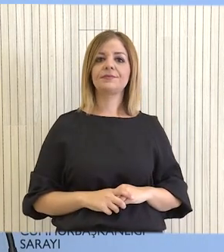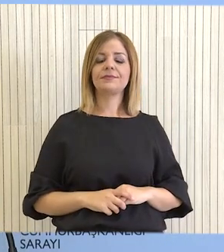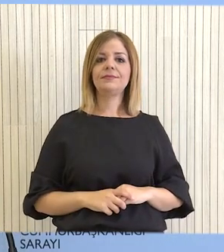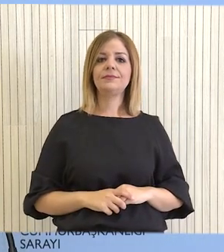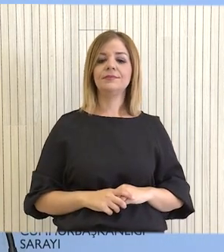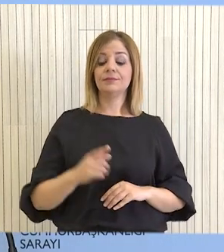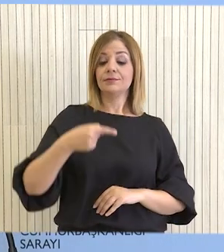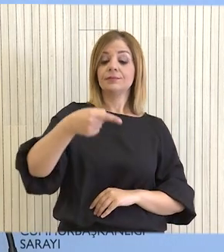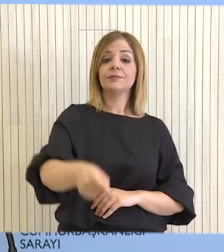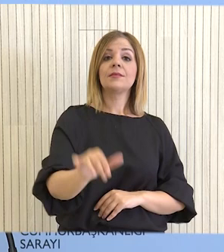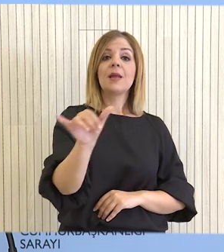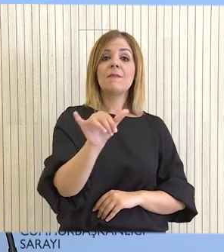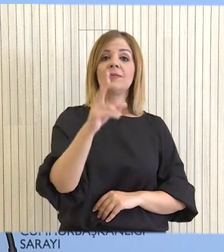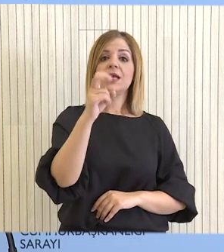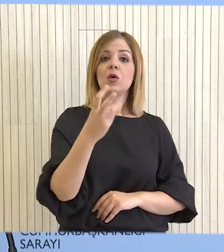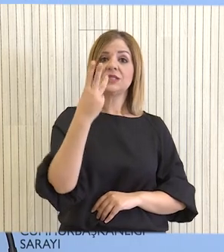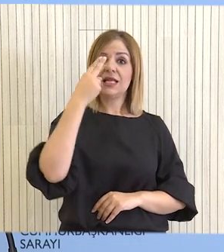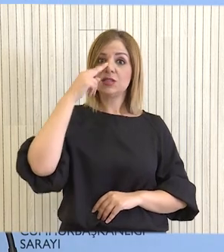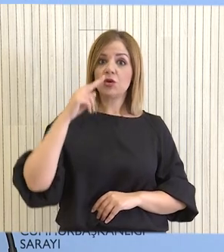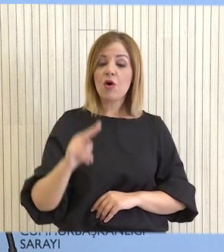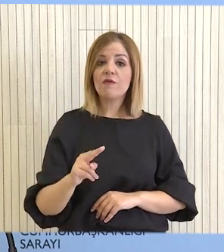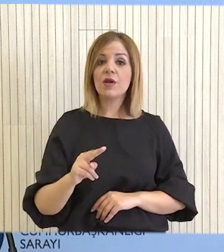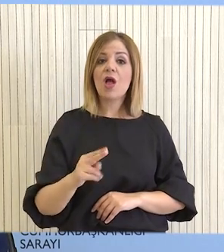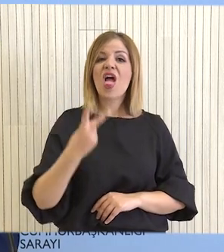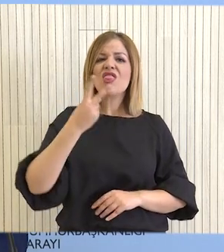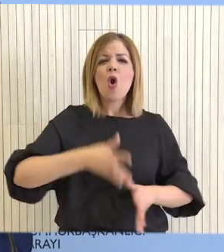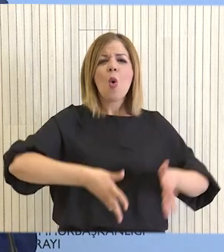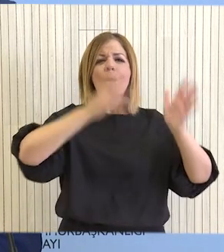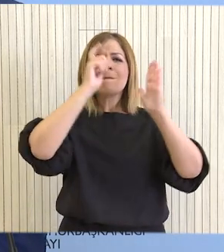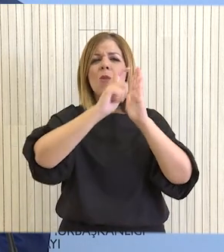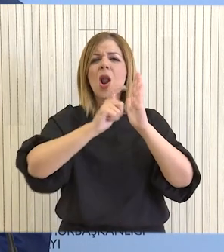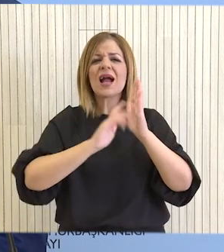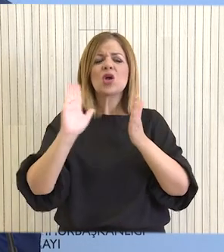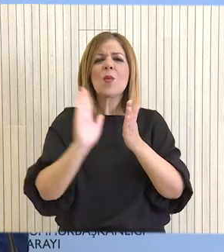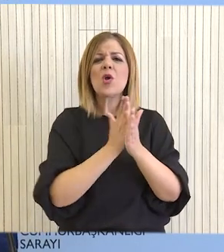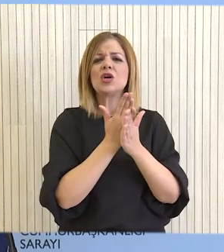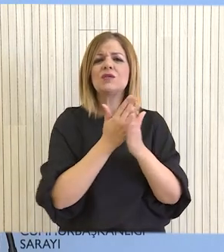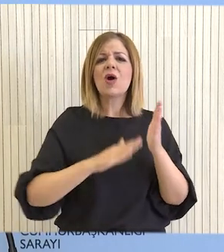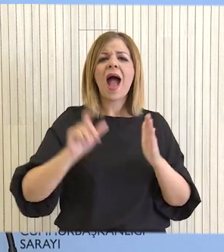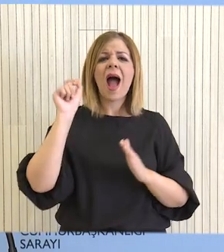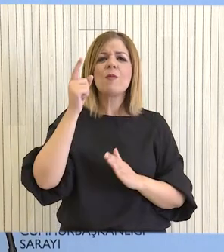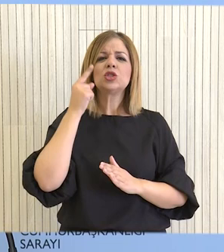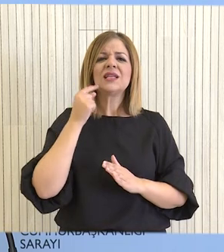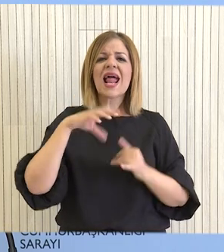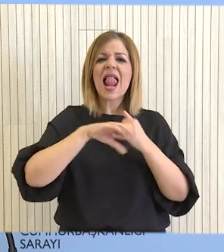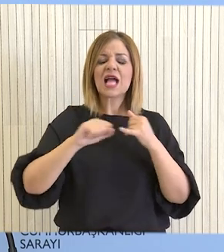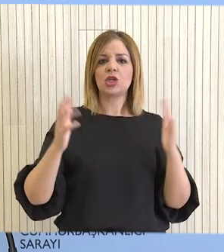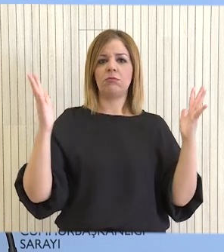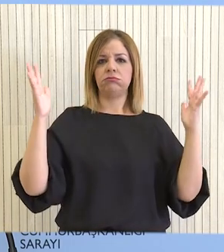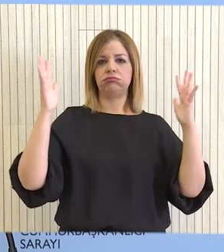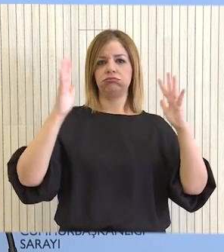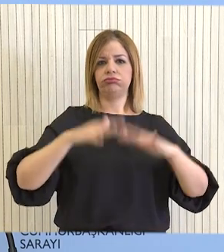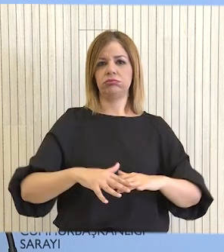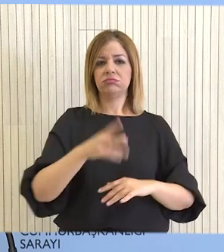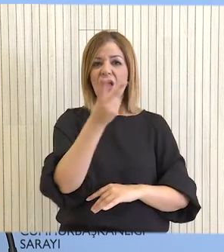Την ερχόμενη Πέμπτη, 23 Νοεμβρίου, θα καταταφιστούν οι πρώτες δύο πολυκατοικίες στον προσφυγικό οικισμό Απόστολος Ανδρέας Σταλατσά, οι